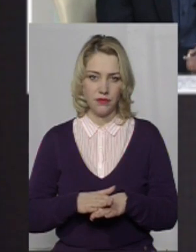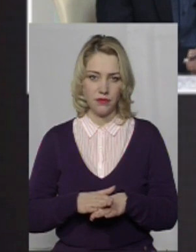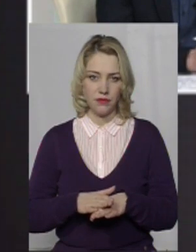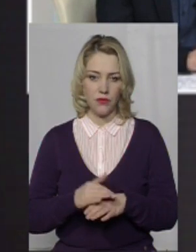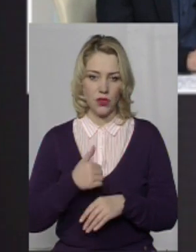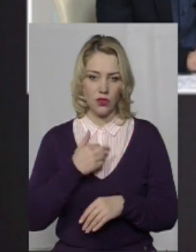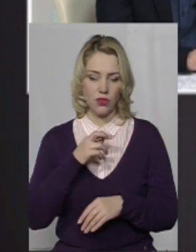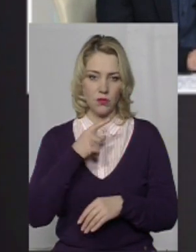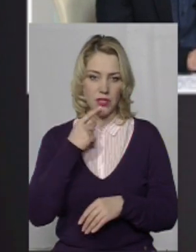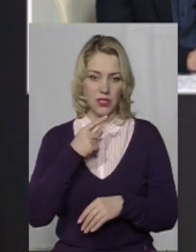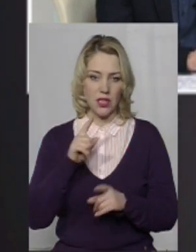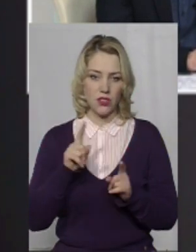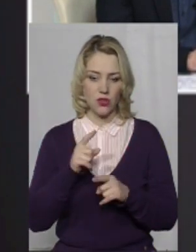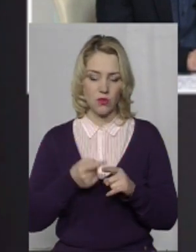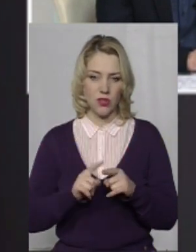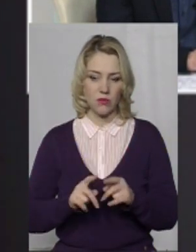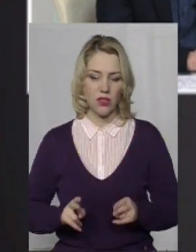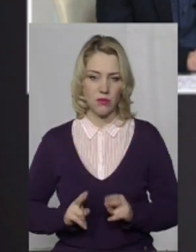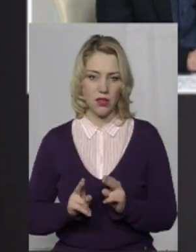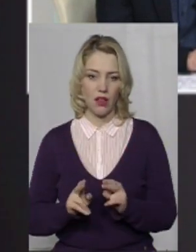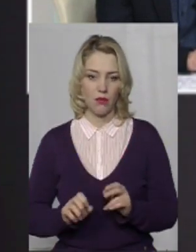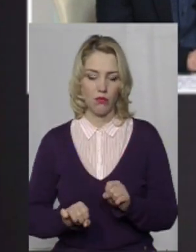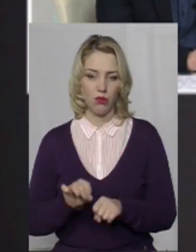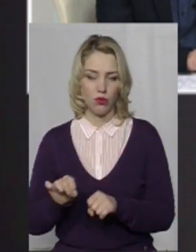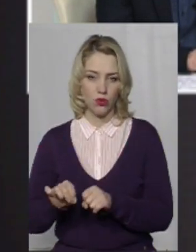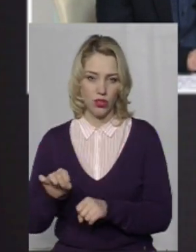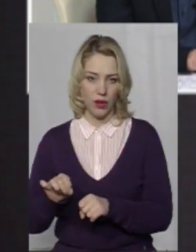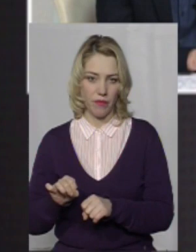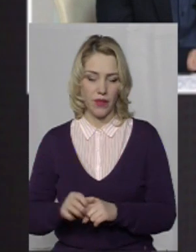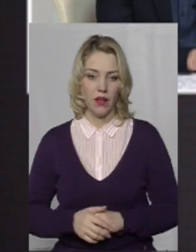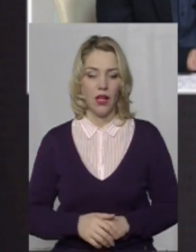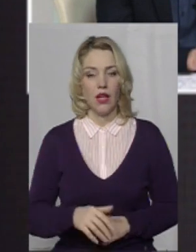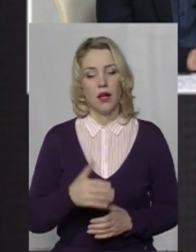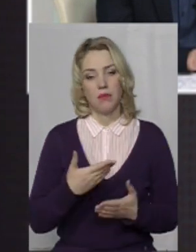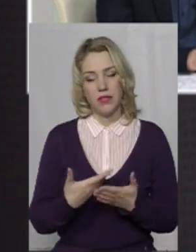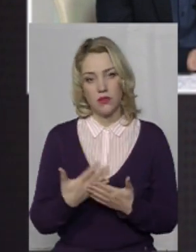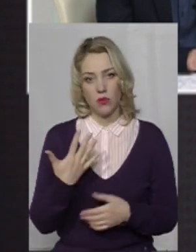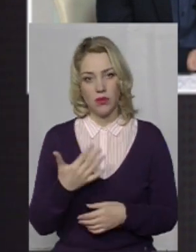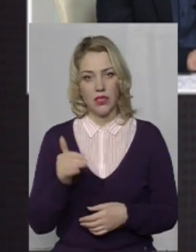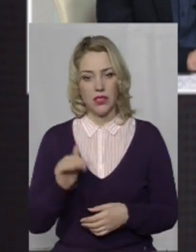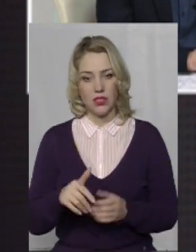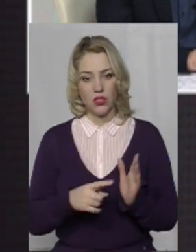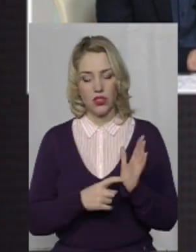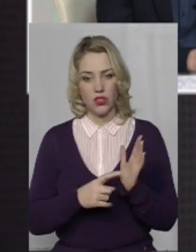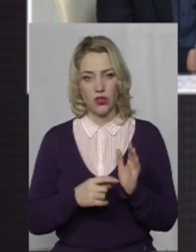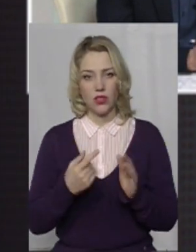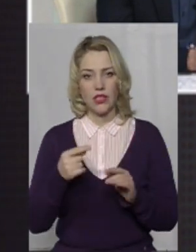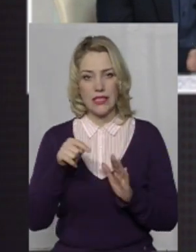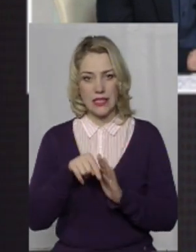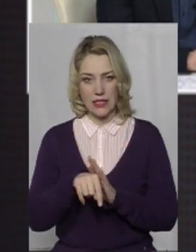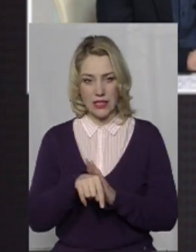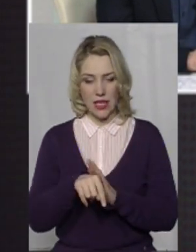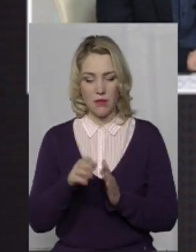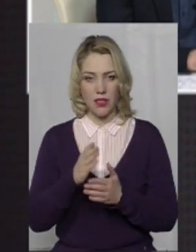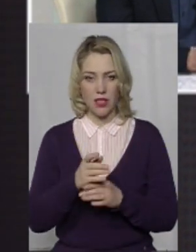Хотілося б зазначити, що по цим кримінальним порушенням близько 5600 саме встановлені